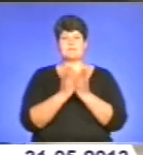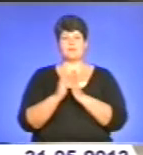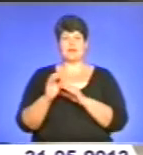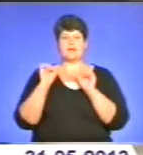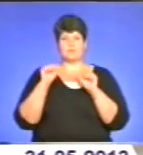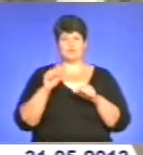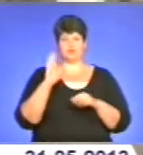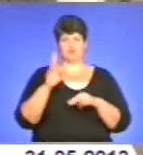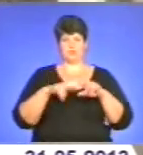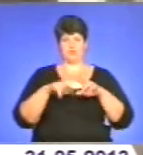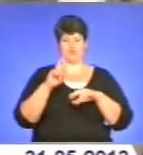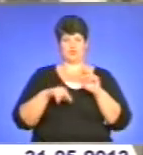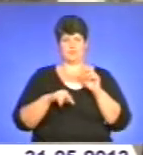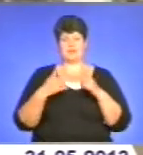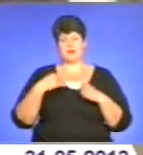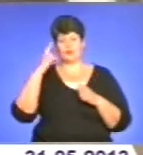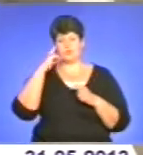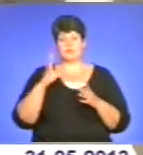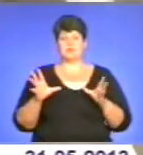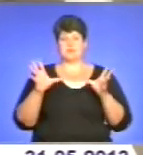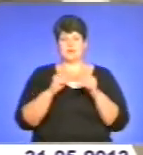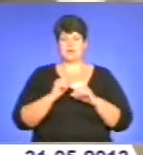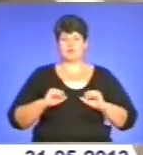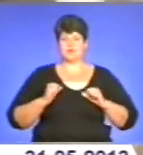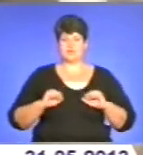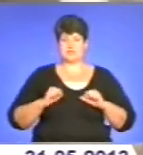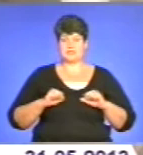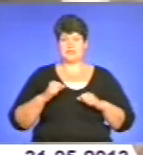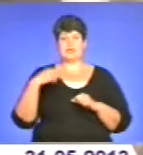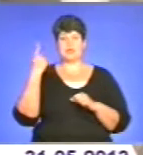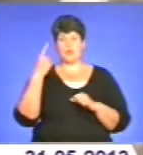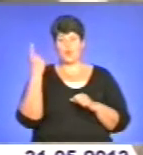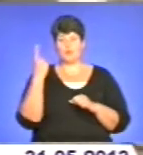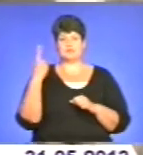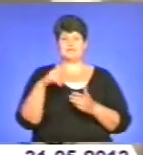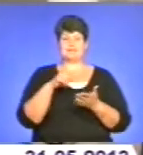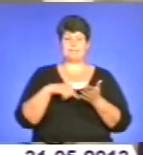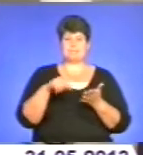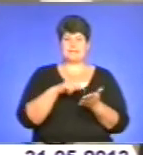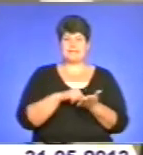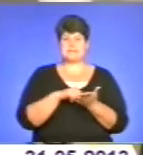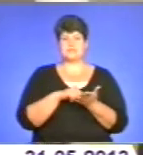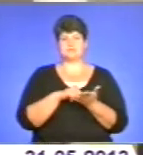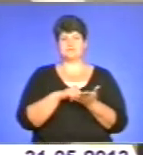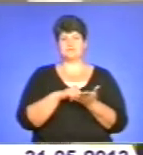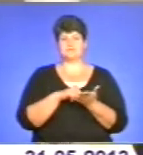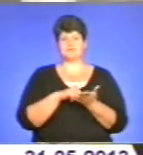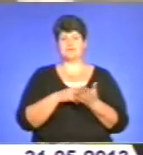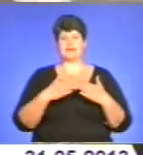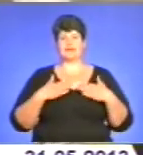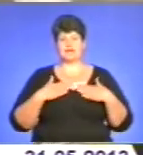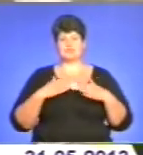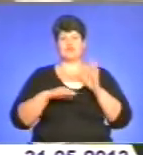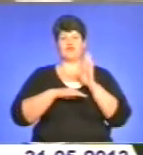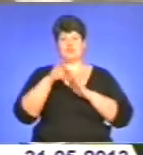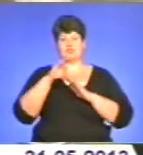добудована. Я думаю, що коли ми об'єднаємо зусилля і області, і міста, і наших вищих